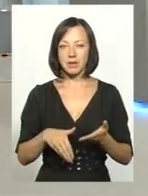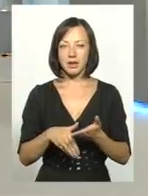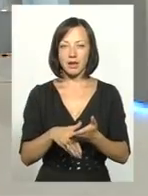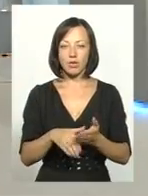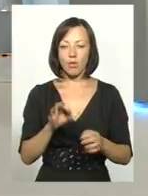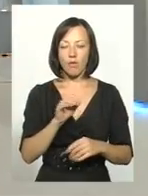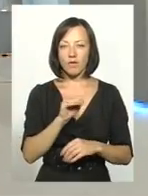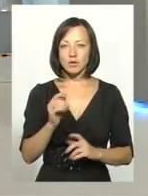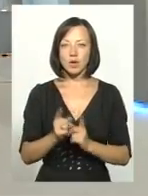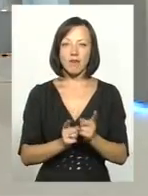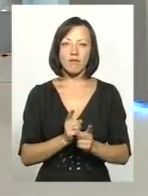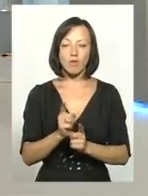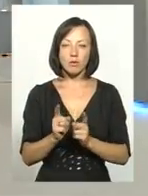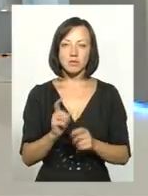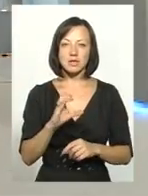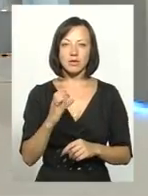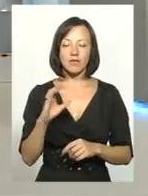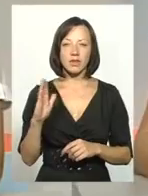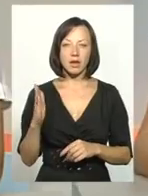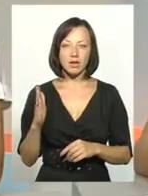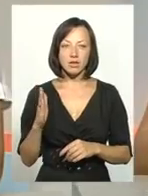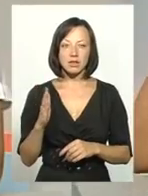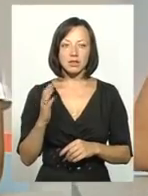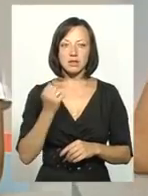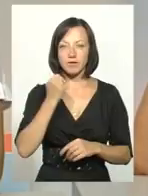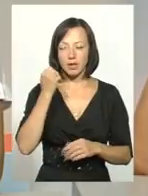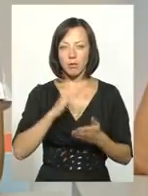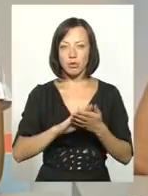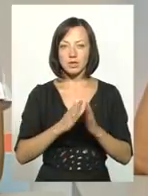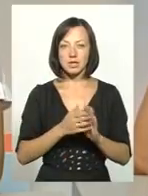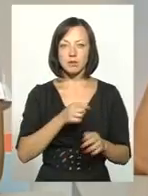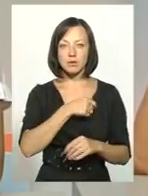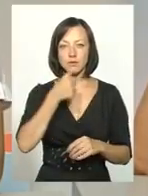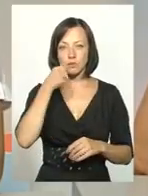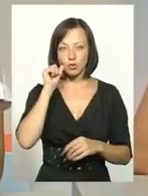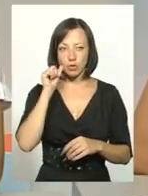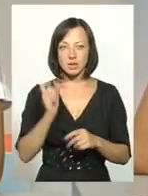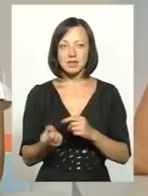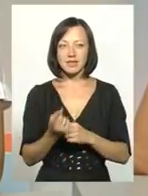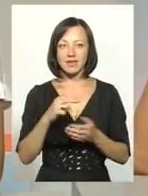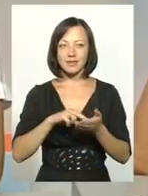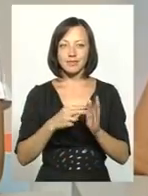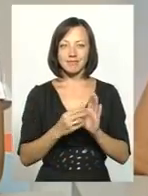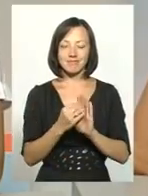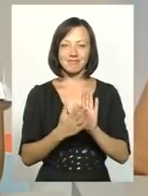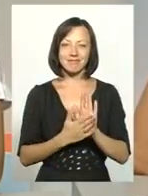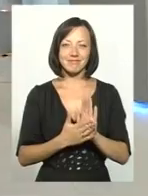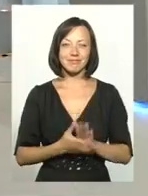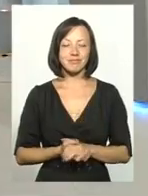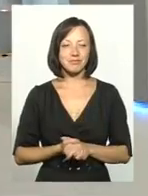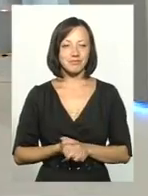Офісу реформ, зокрема Сергію Віталівичу, вдяки позиції депутатів, вчора вони з'явилися, вони себе вже можуть побачити.